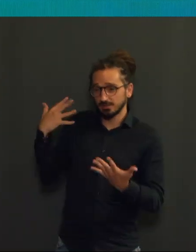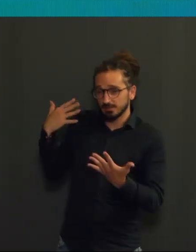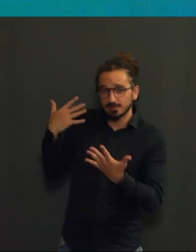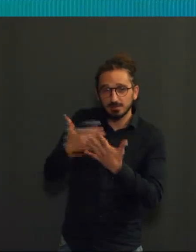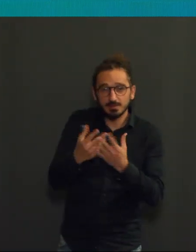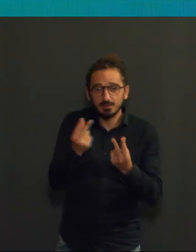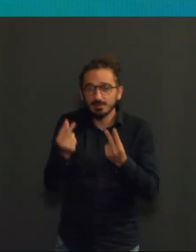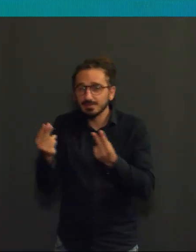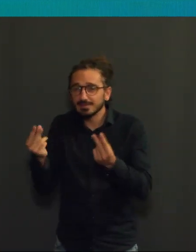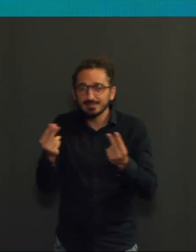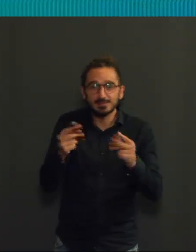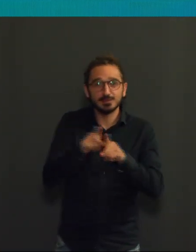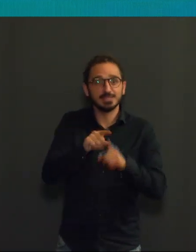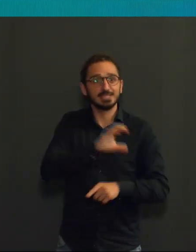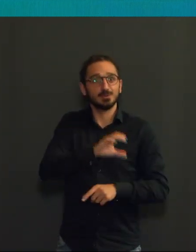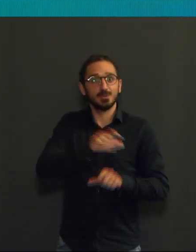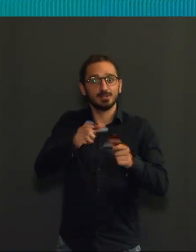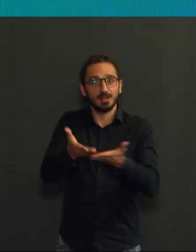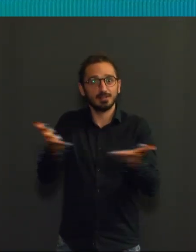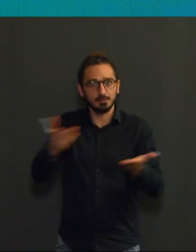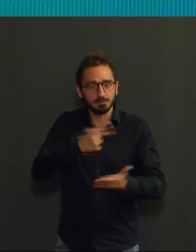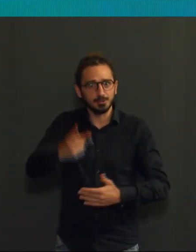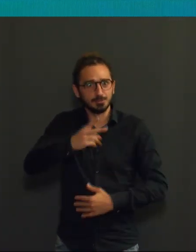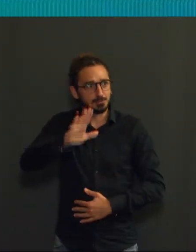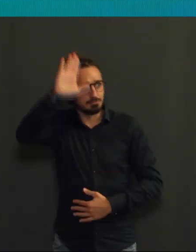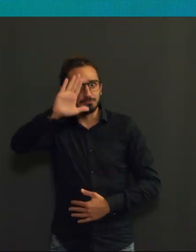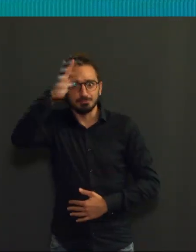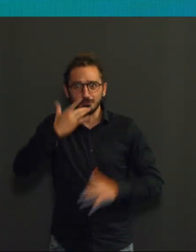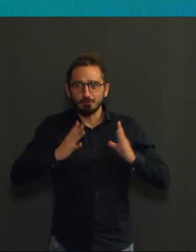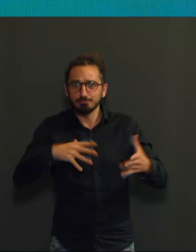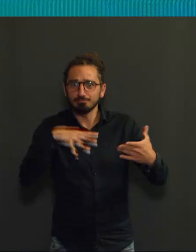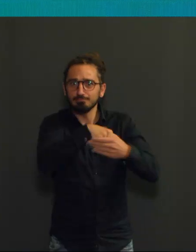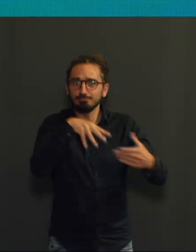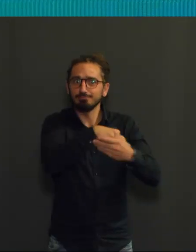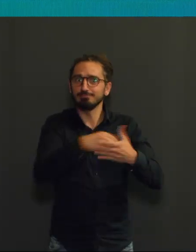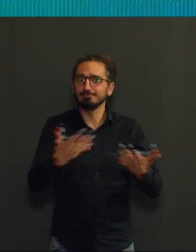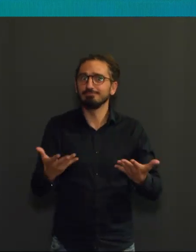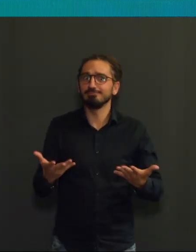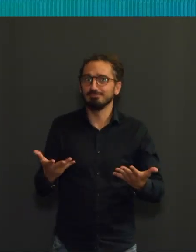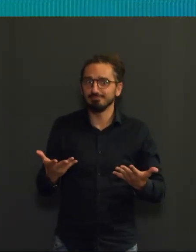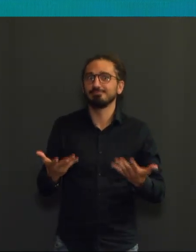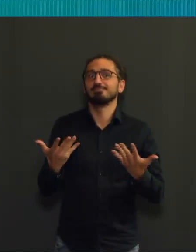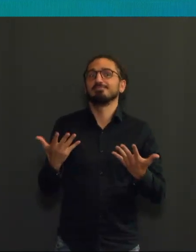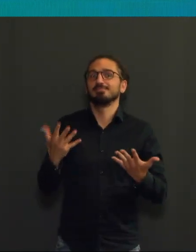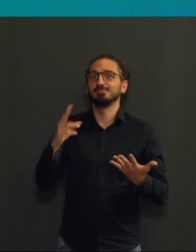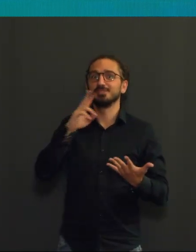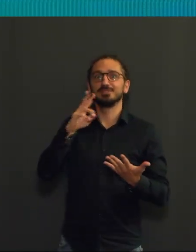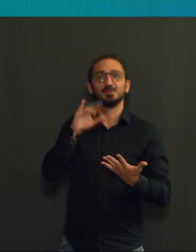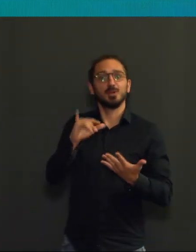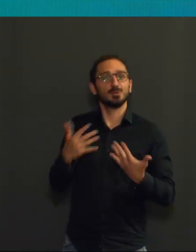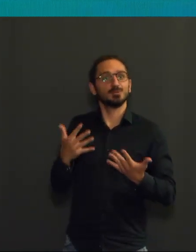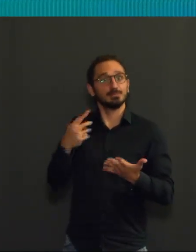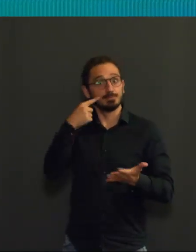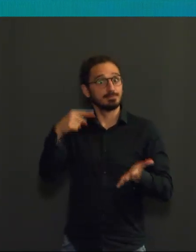à y prendre part. Nous saisissons donc l'occasion pour rappeler à toutes celles et à tous ceux qui ont reçu